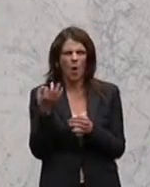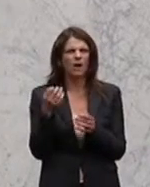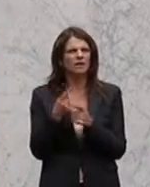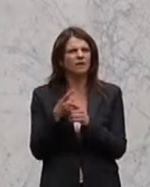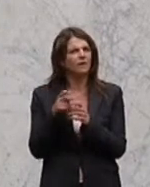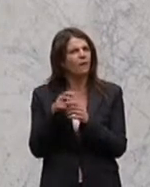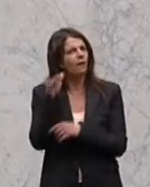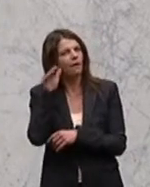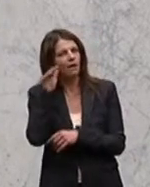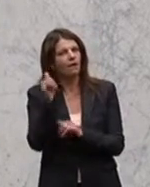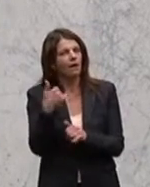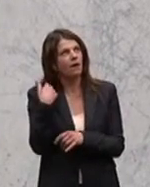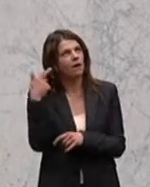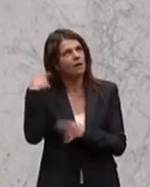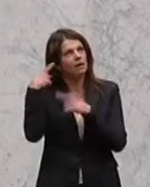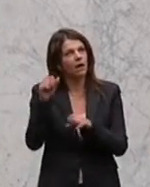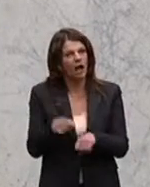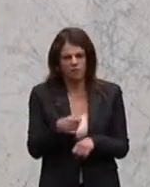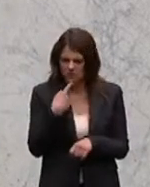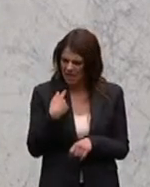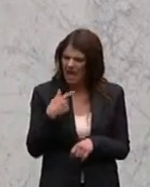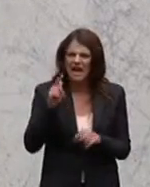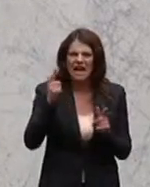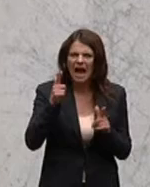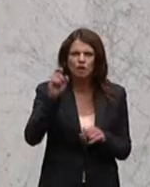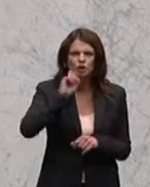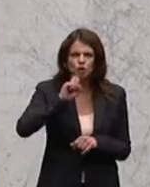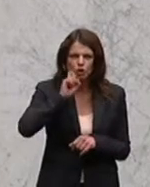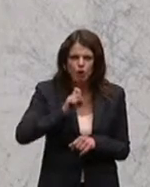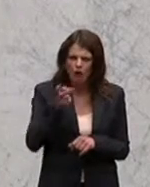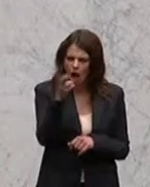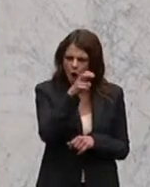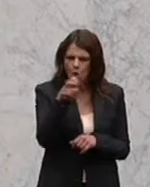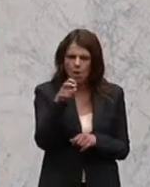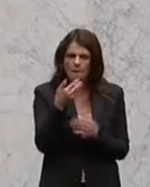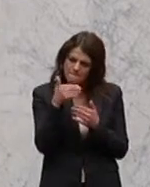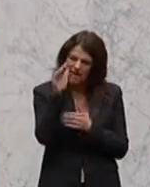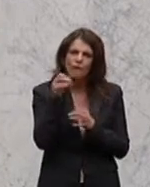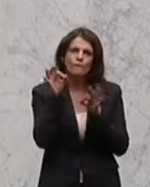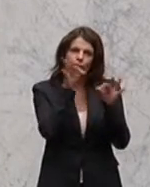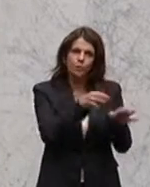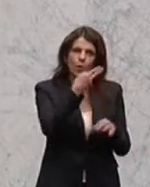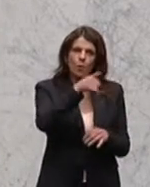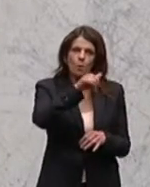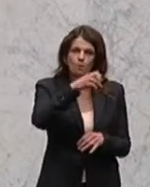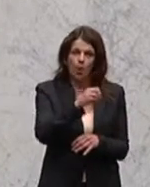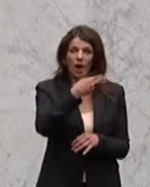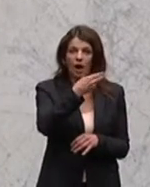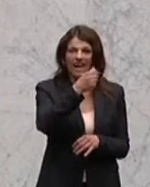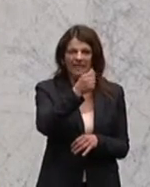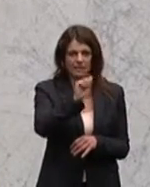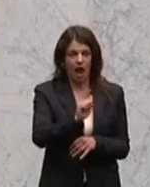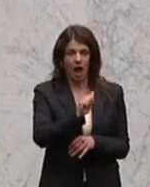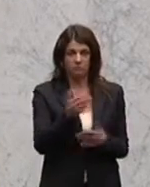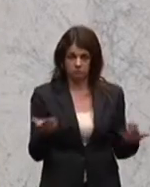bisschen nachgehalten. Kein Steuereuro mehr in die HIPO-HETA. Ich meine,